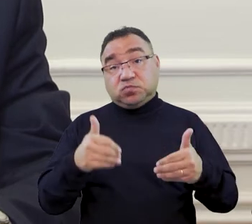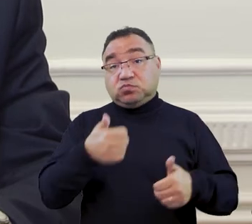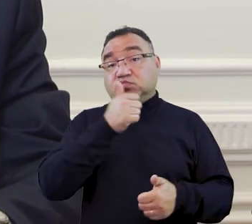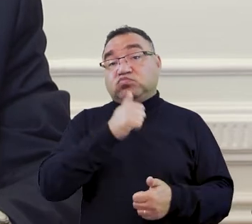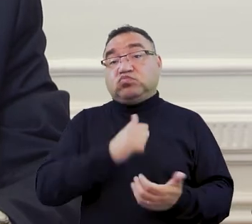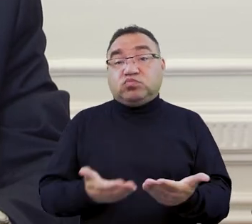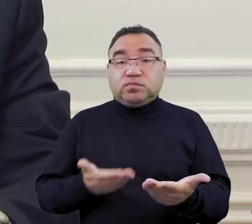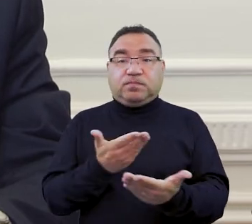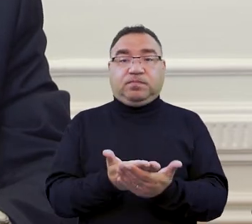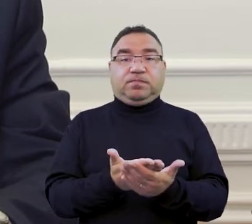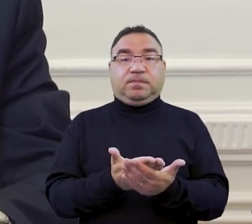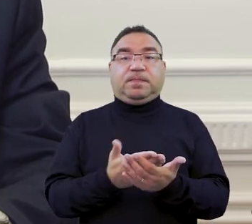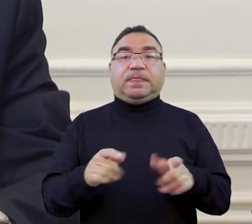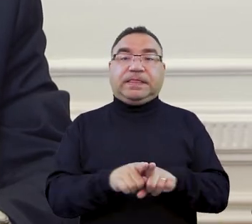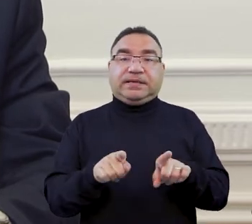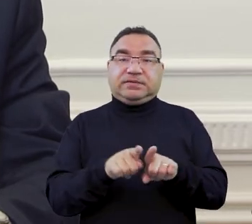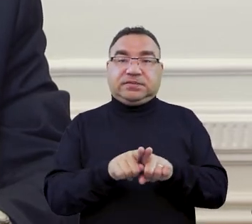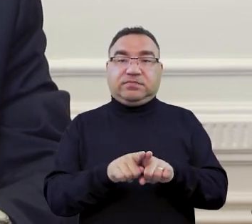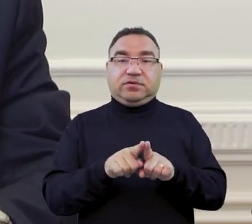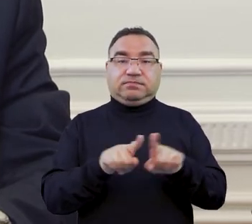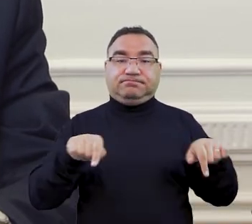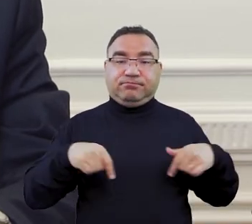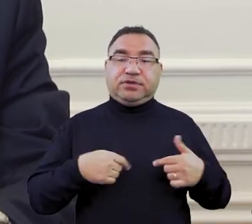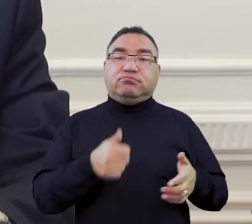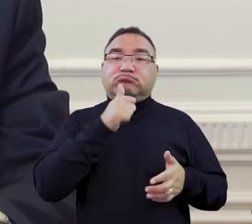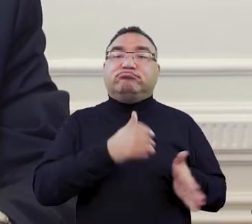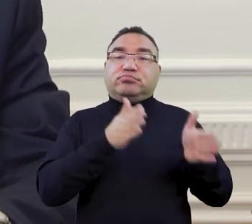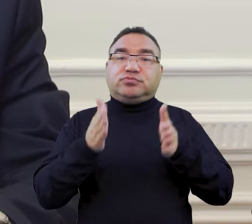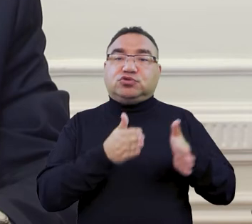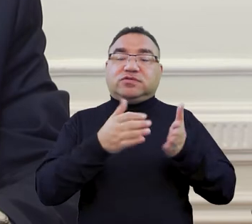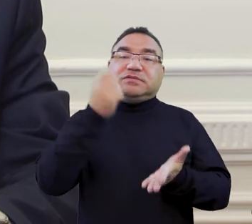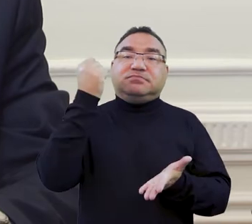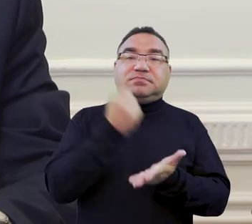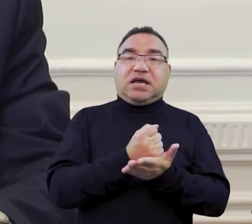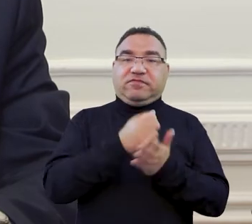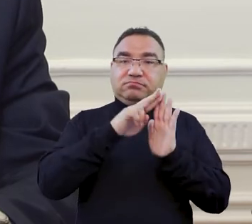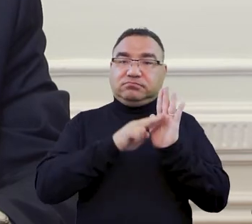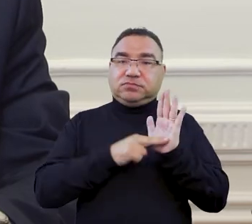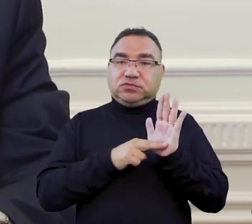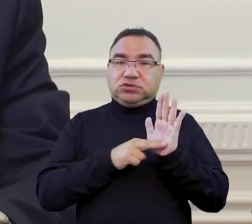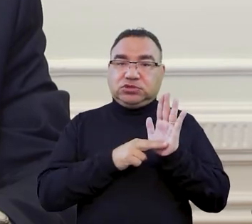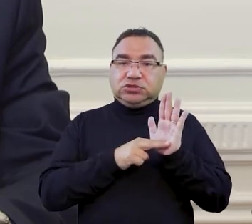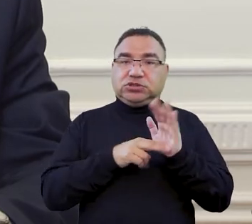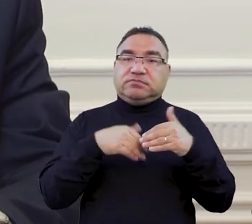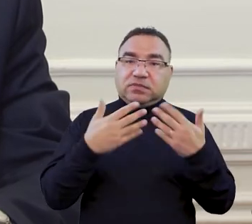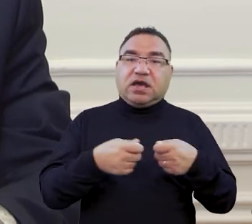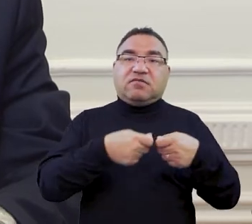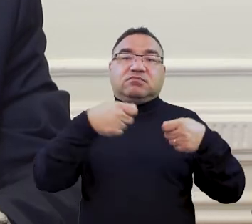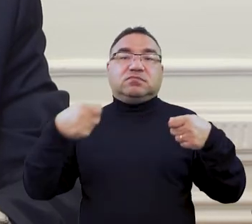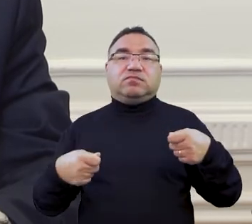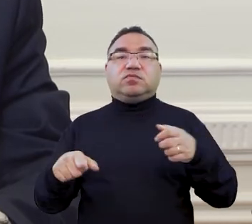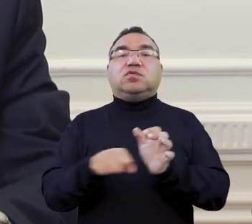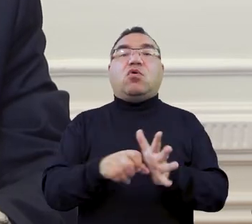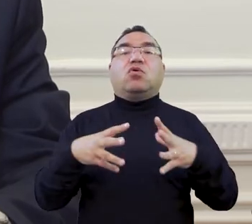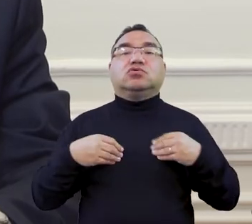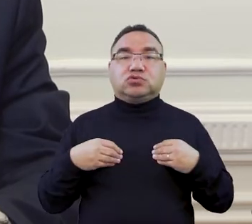wymagała. Ponadto pracujemy nad zmianą prawną, która wydłuża to prawo do